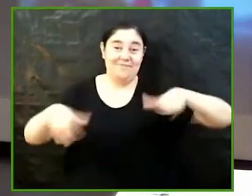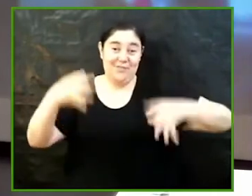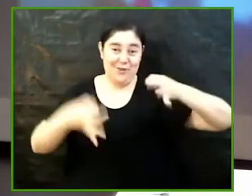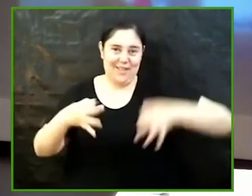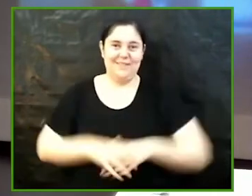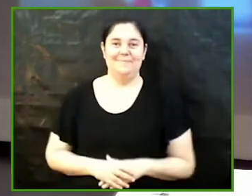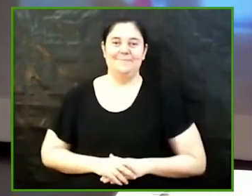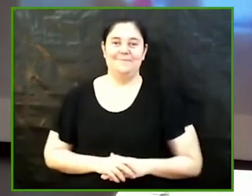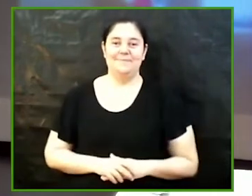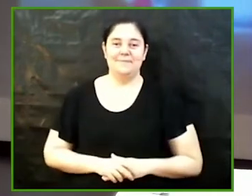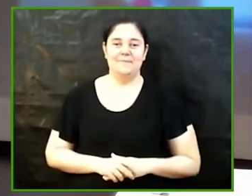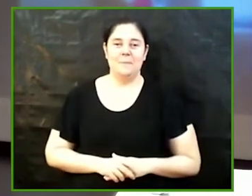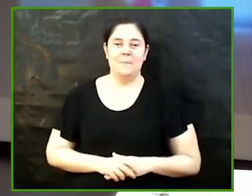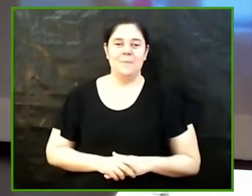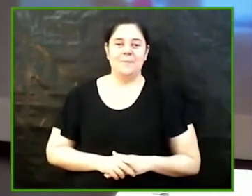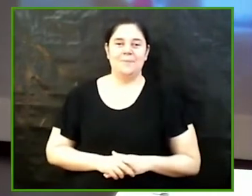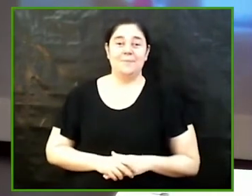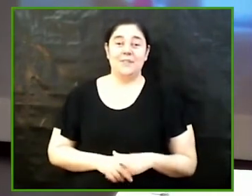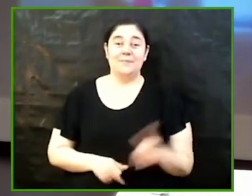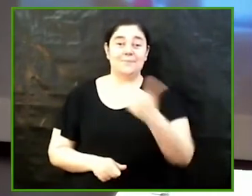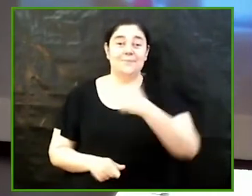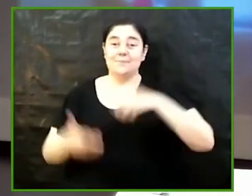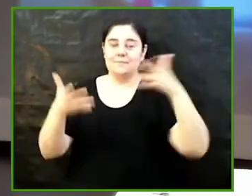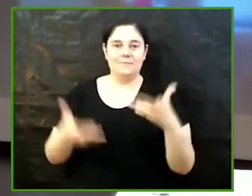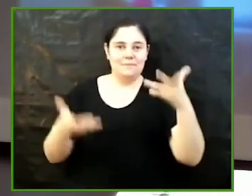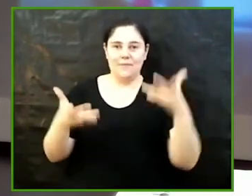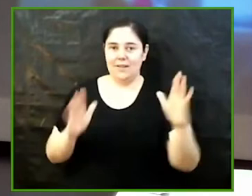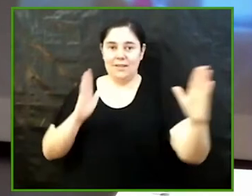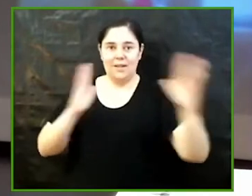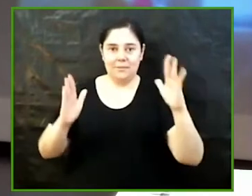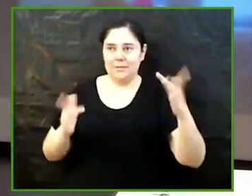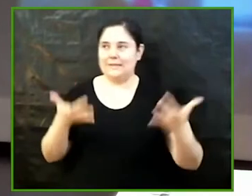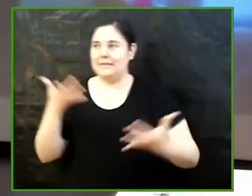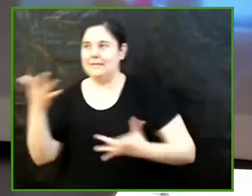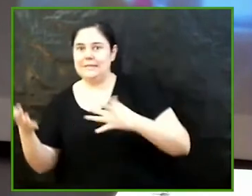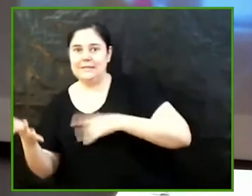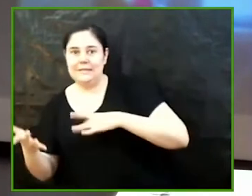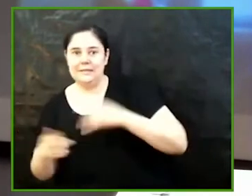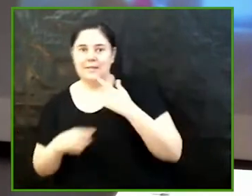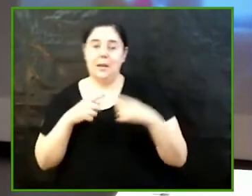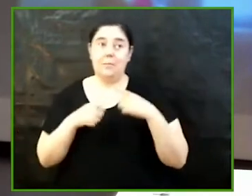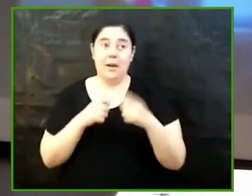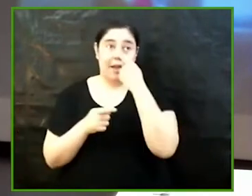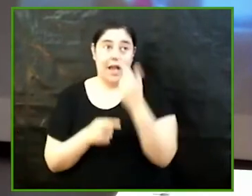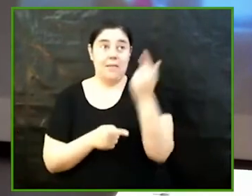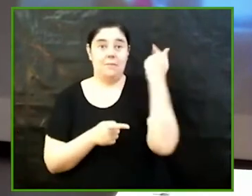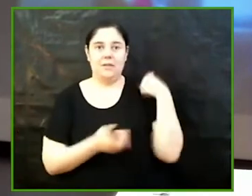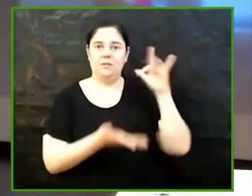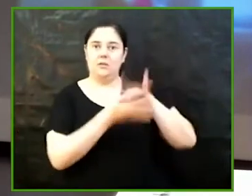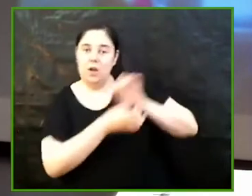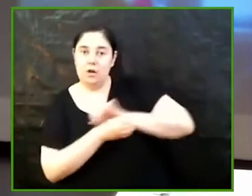Ens trobem en moments d'incertesa. Ja fa un any que la pandèmia va esclatar a nivell global